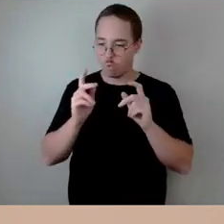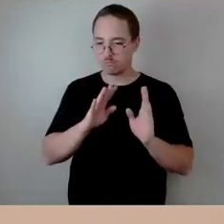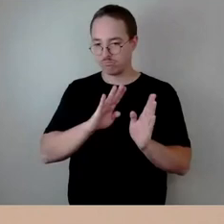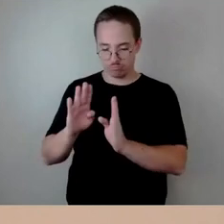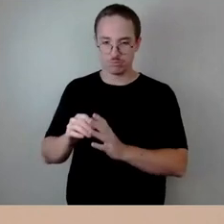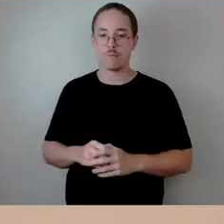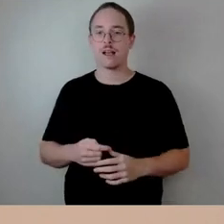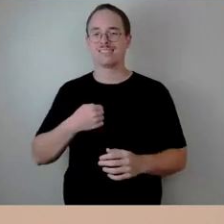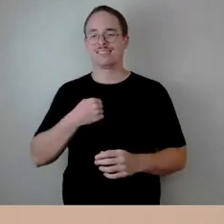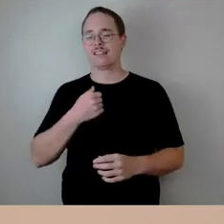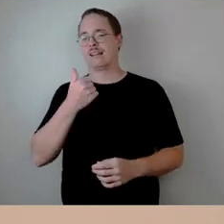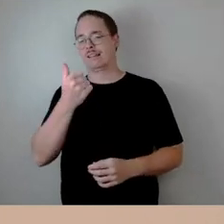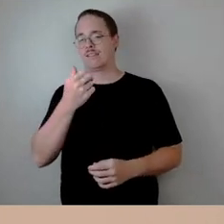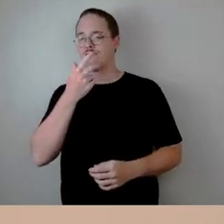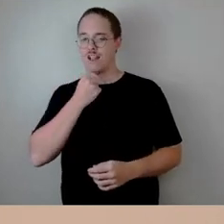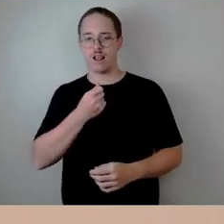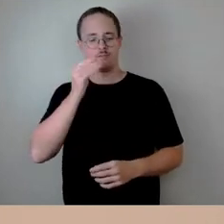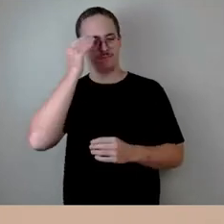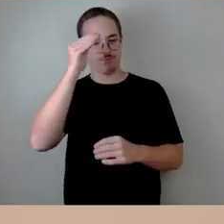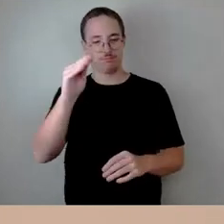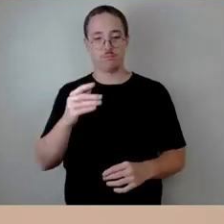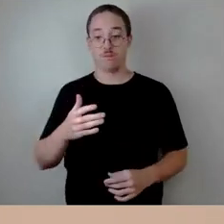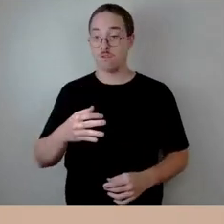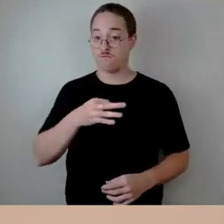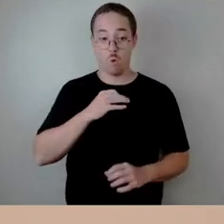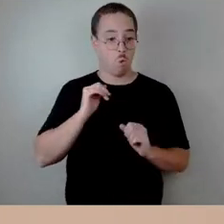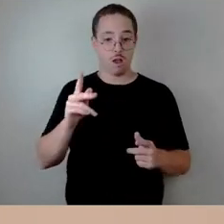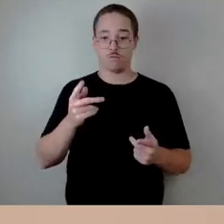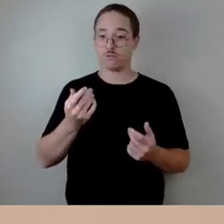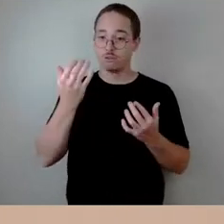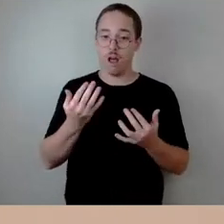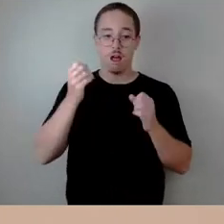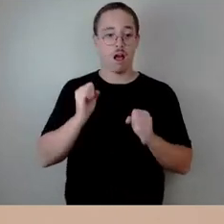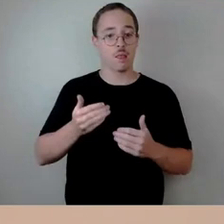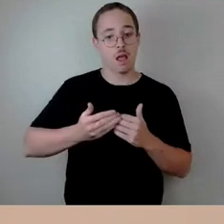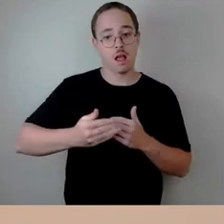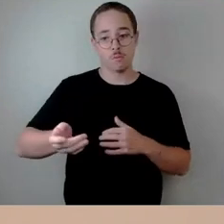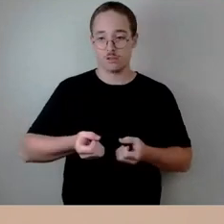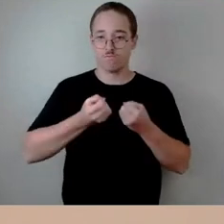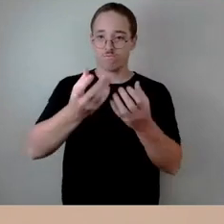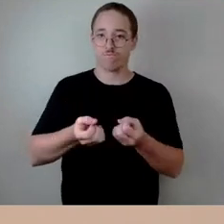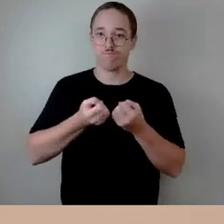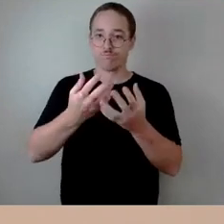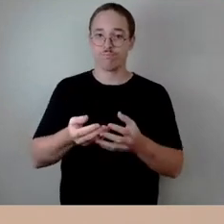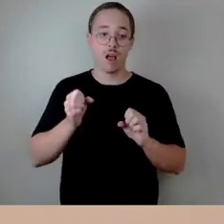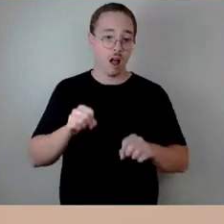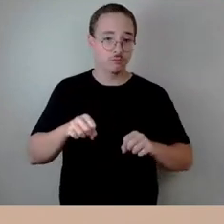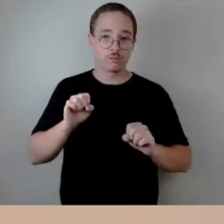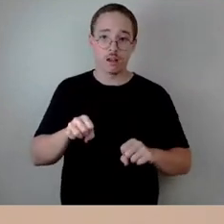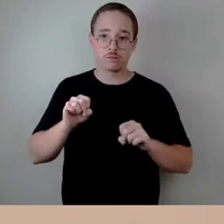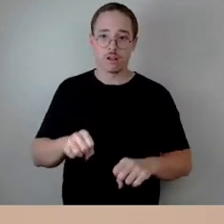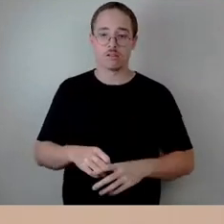Zahlen regelmäßig zur Verfügung zu stellen im Sozialausschuss. Wir können tagaktuell ziehen, was wir für Menschen mit